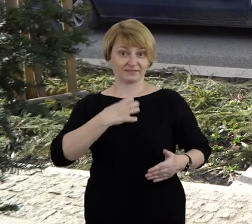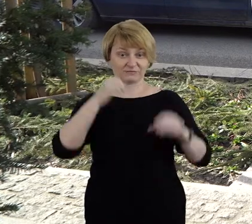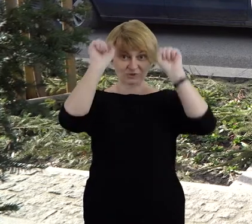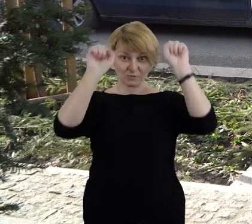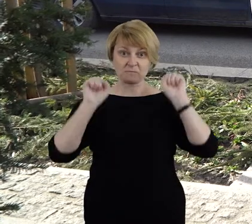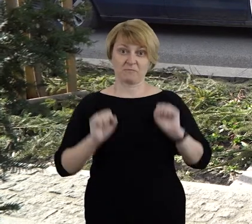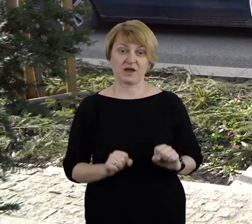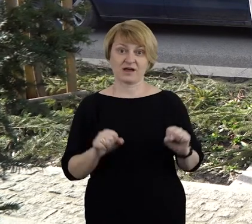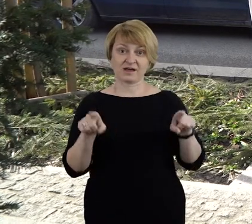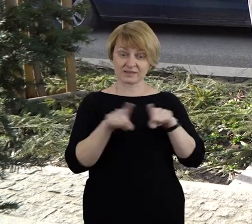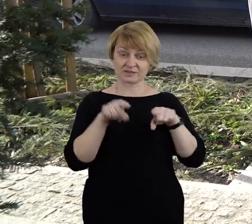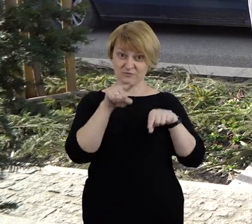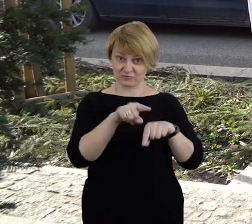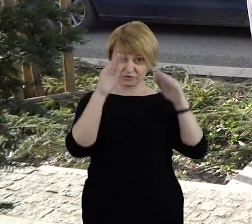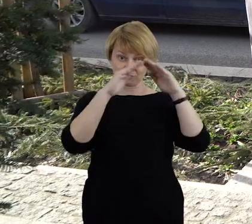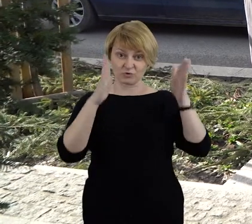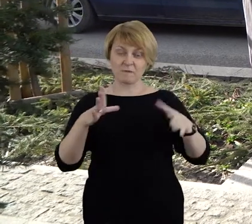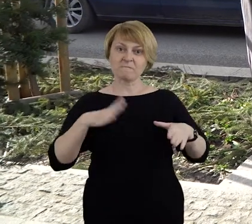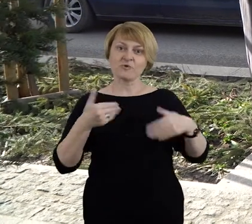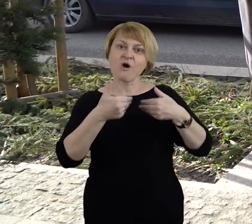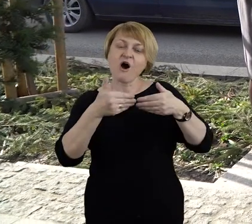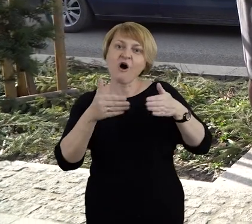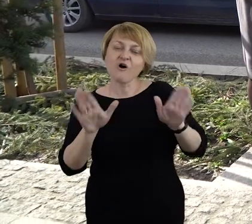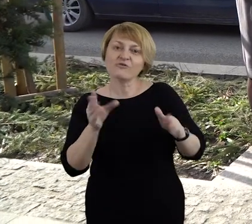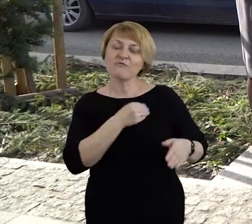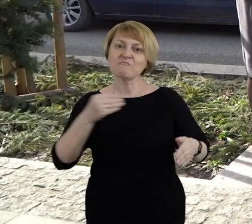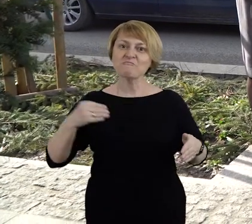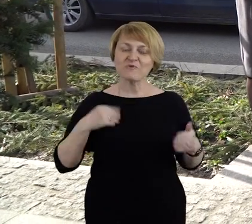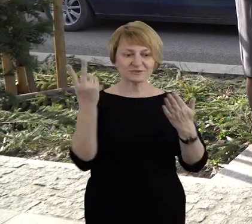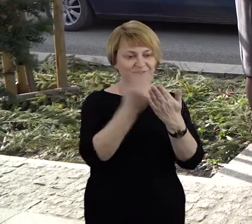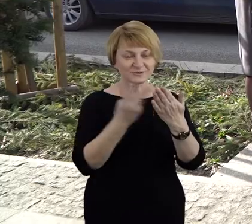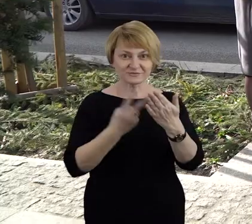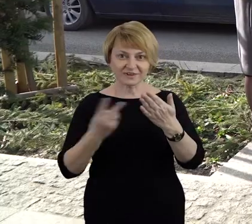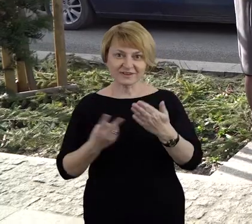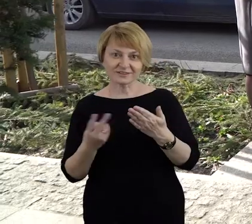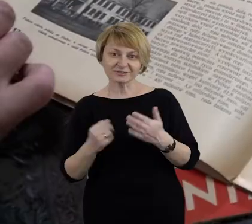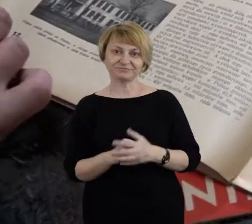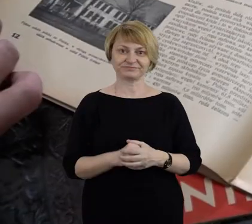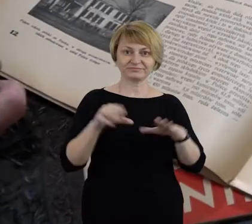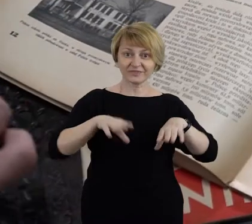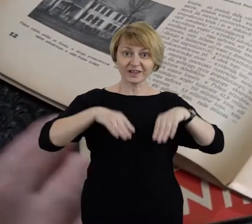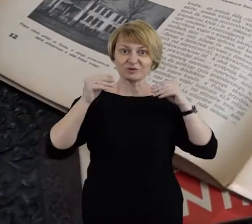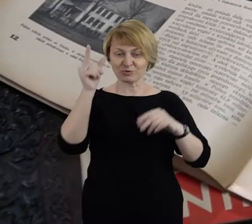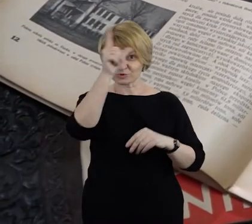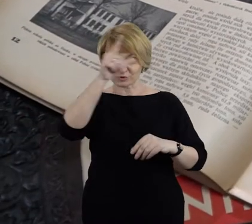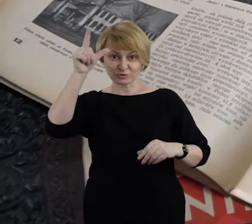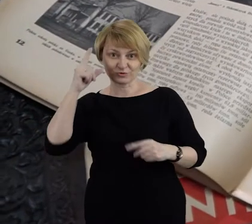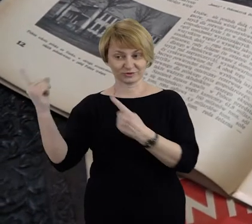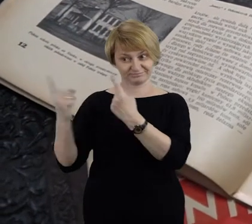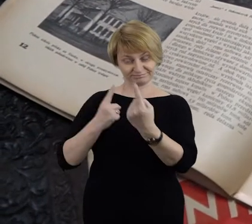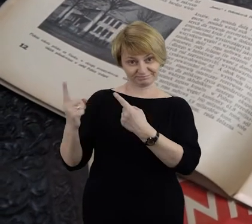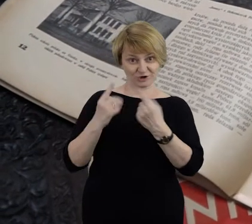banku. Tu także była otwarta polska czytelnia. Najpierw ludzie